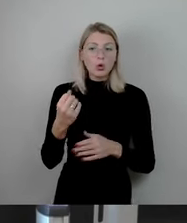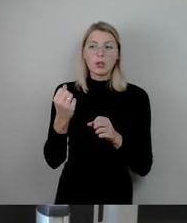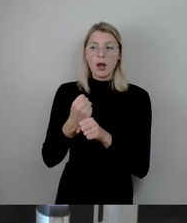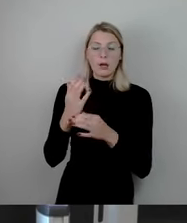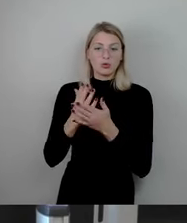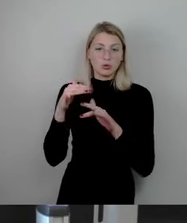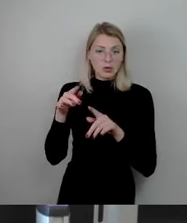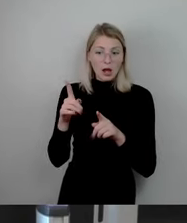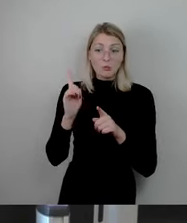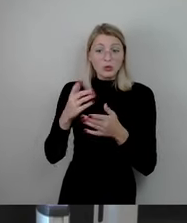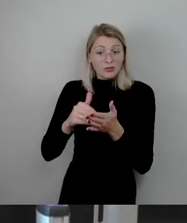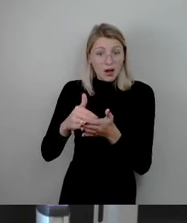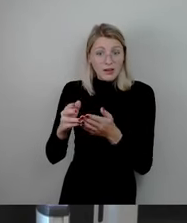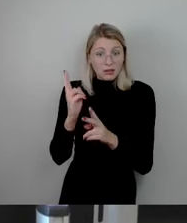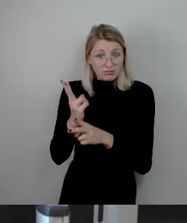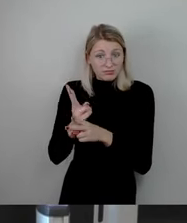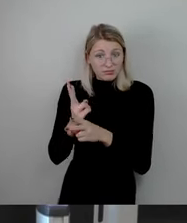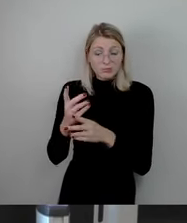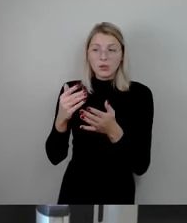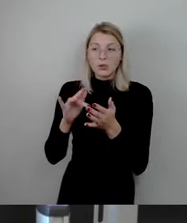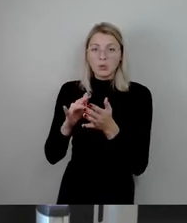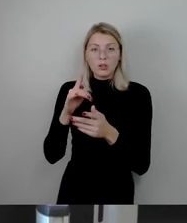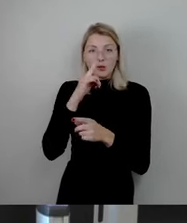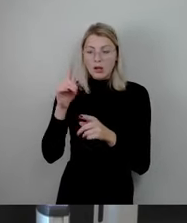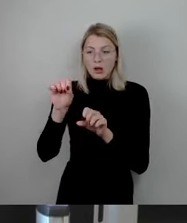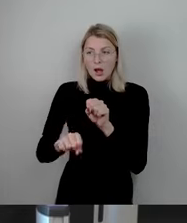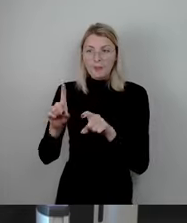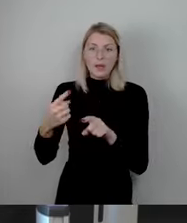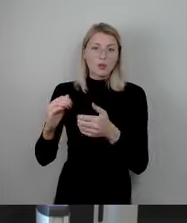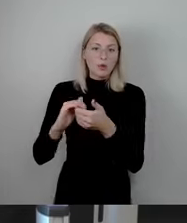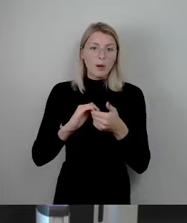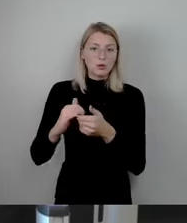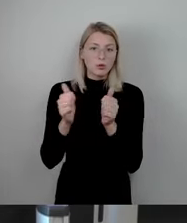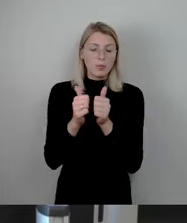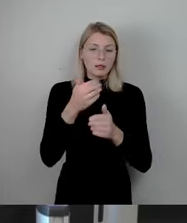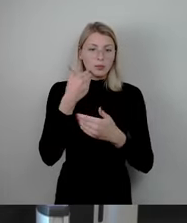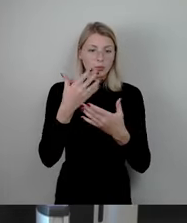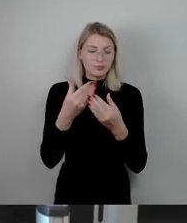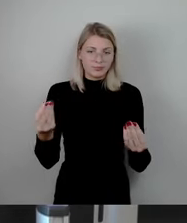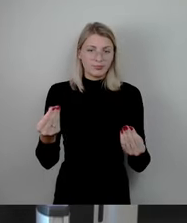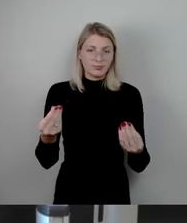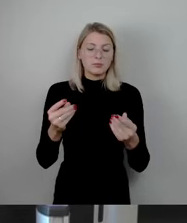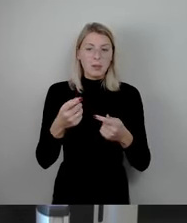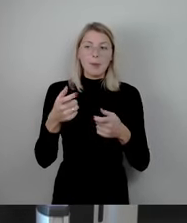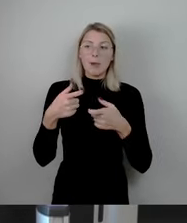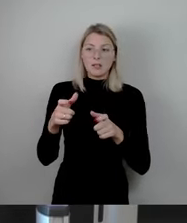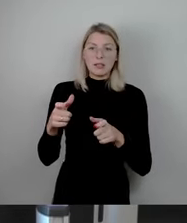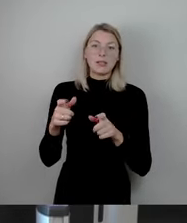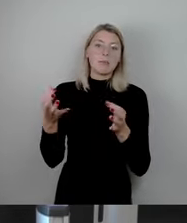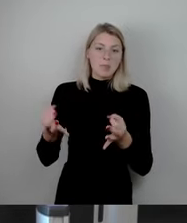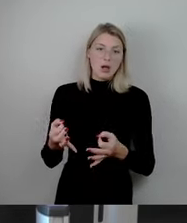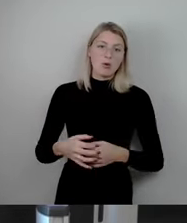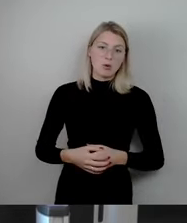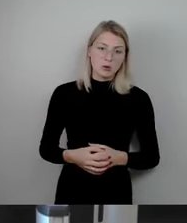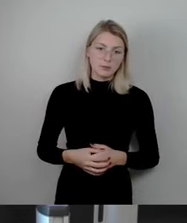dass die auch fortgeführt wird, weil ansonsten fehlen uns irgendwann auch die Kooperationspartner, die hier tatsächlich eben den präventiven Ansatz auch noch mit